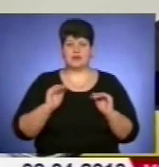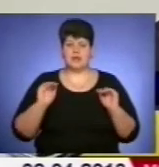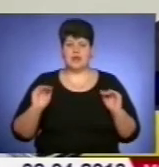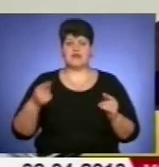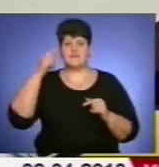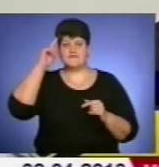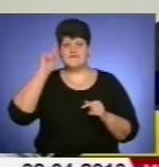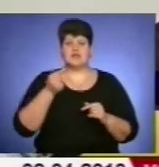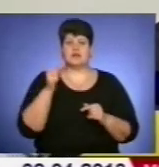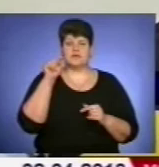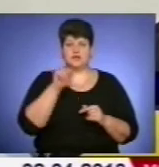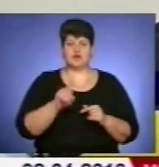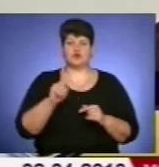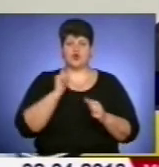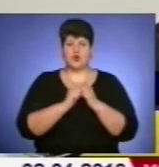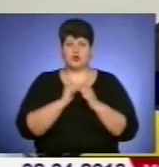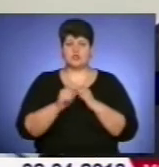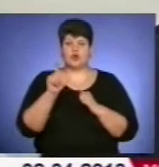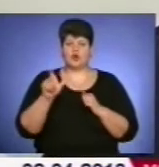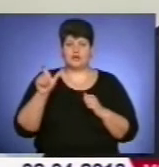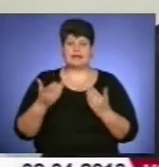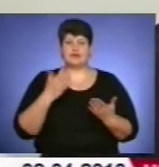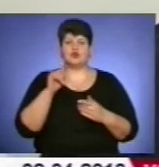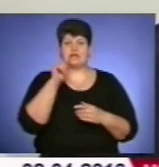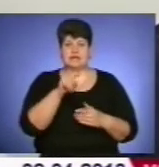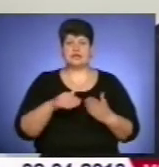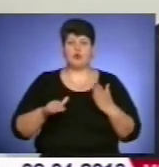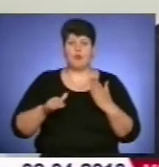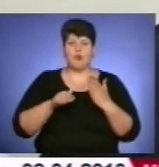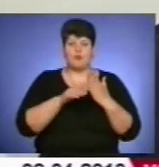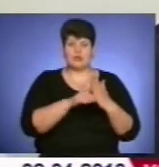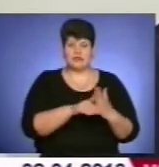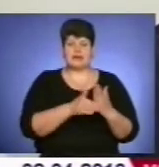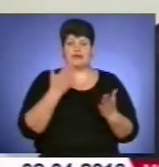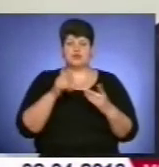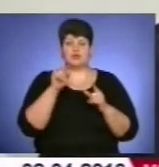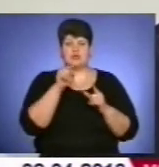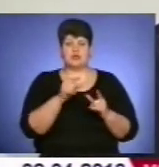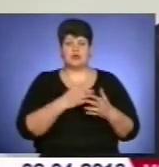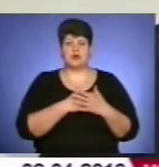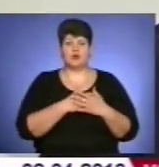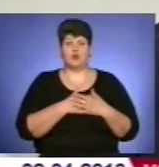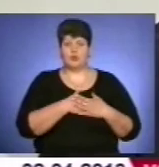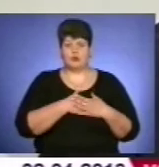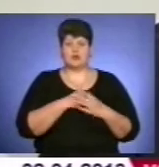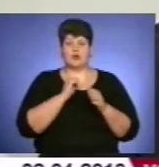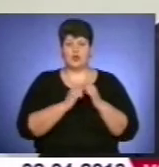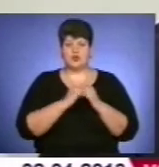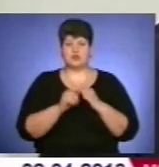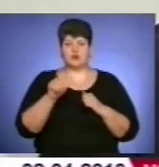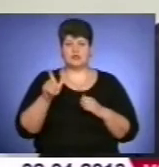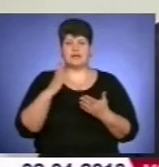вірила в те, що кожна людина, якщо її допомогти, якщо її головно любити, кожна людина має